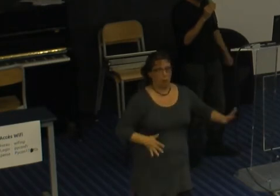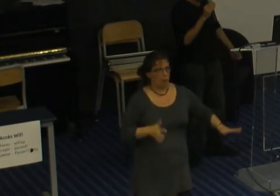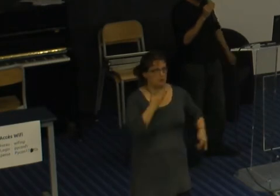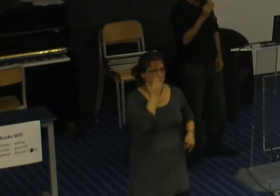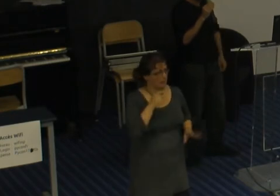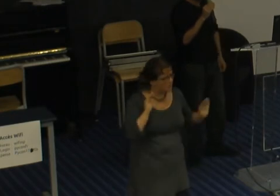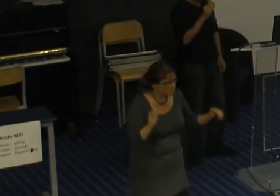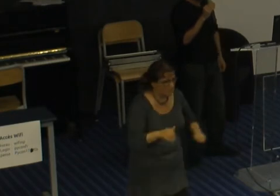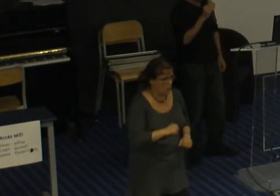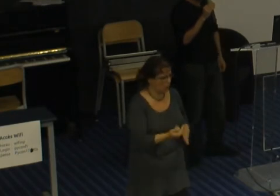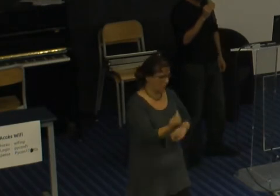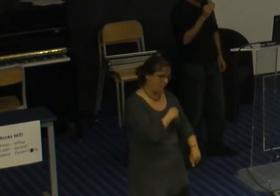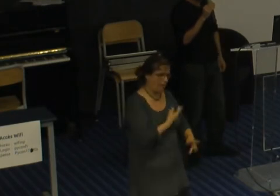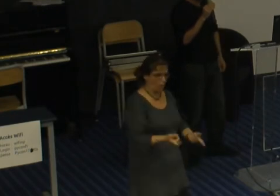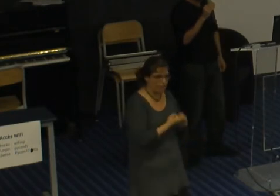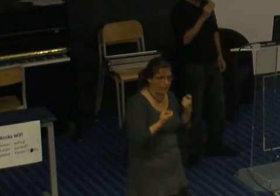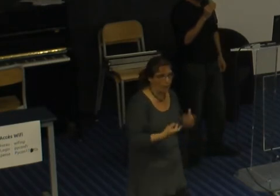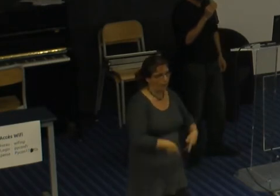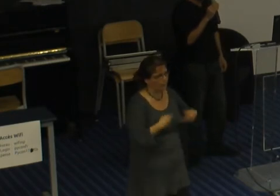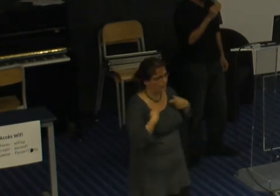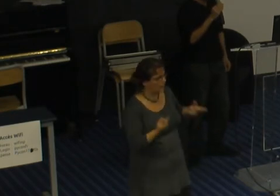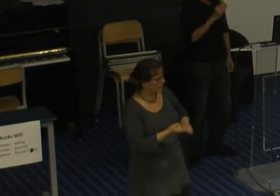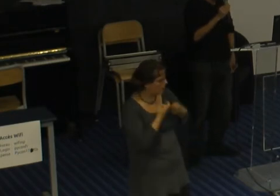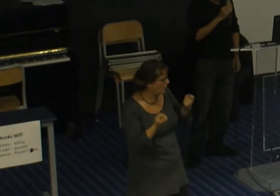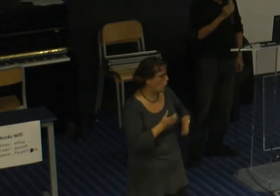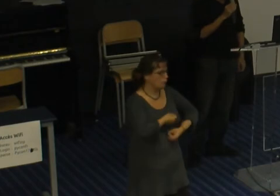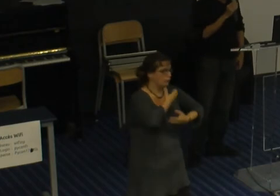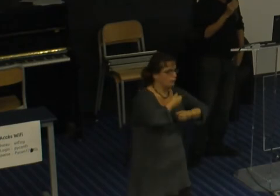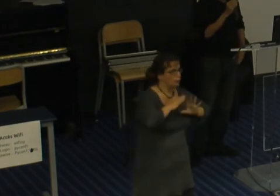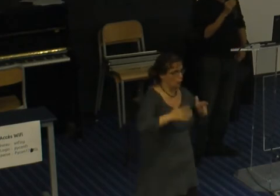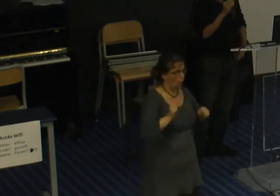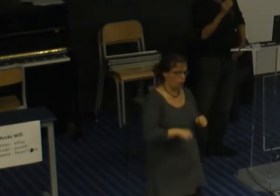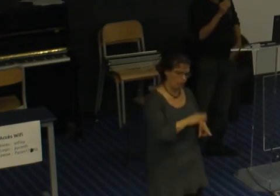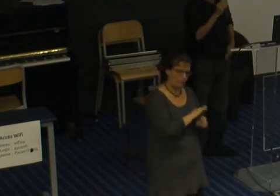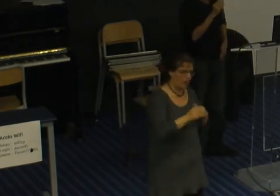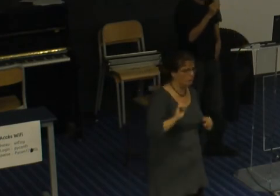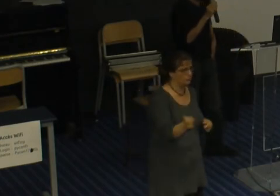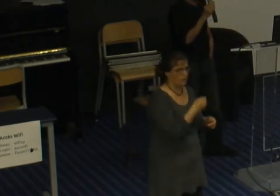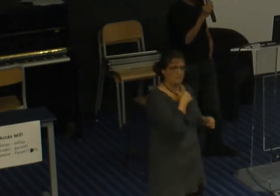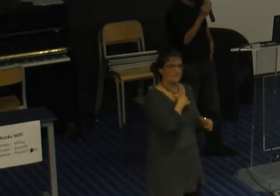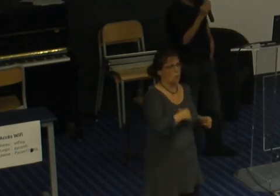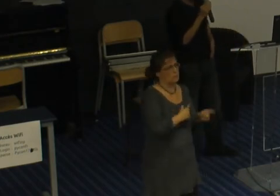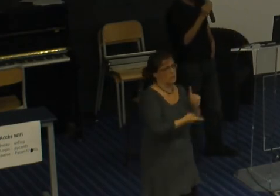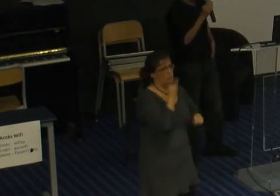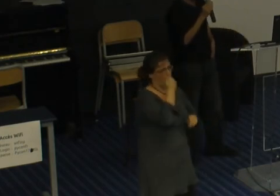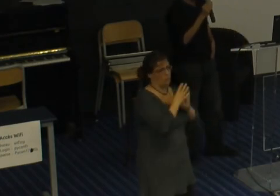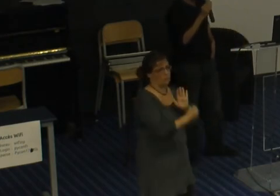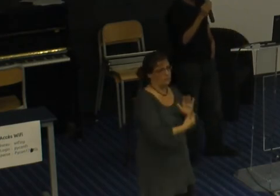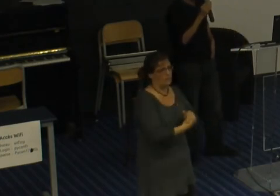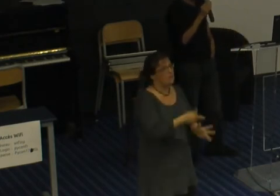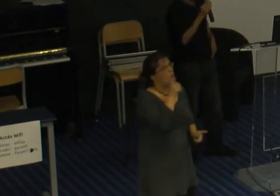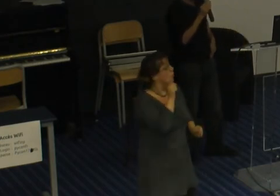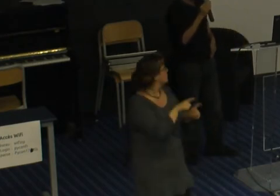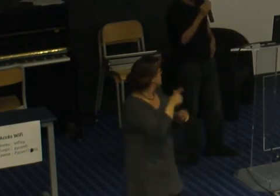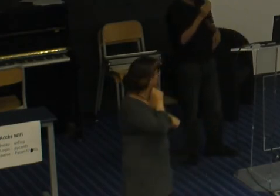vous n'êtes pas moins bon qu'un autre tout simplement et surtout ne pas confondre considération avec condescendance enfin moi